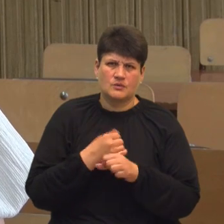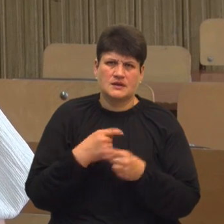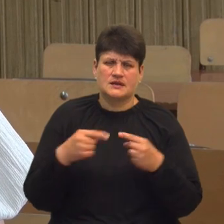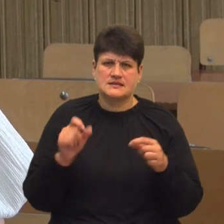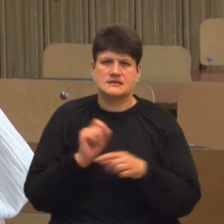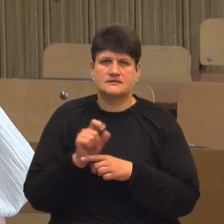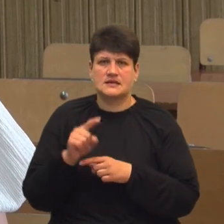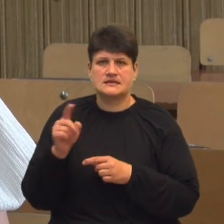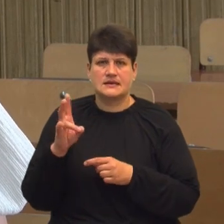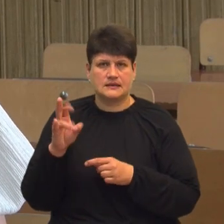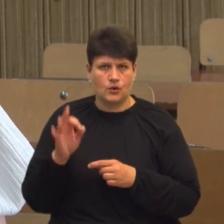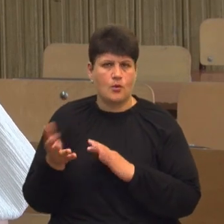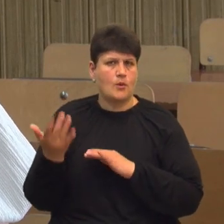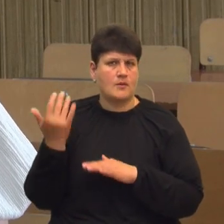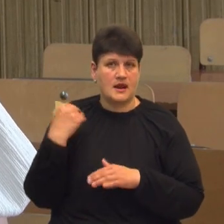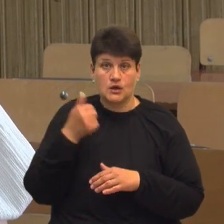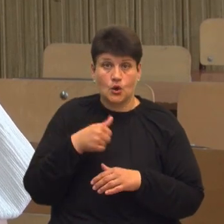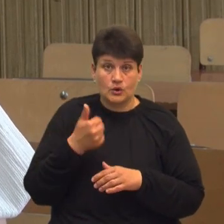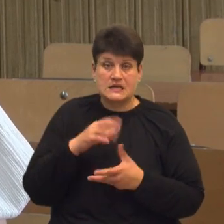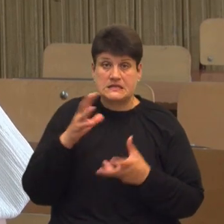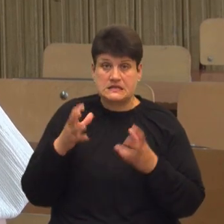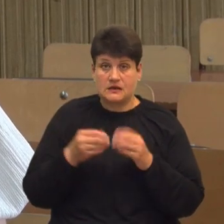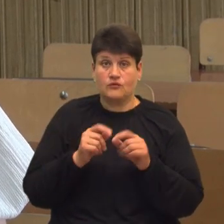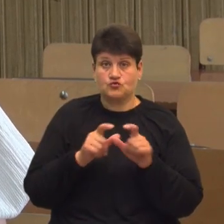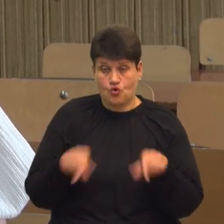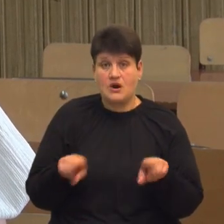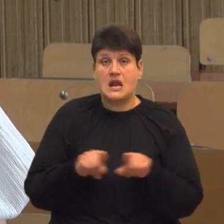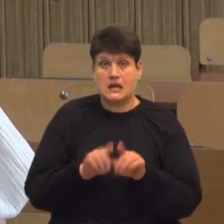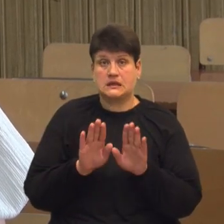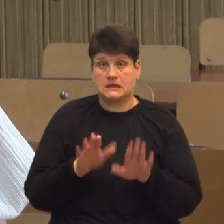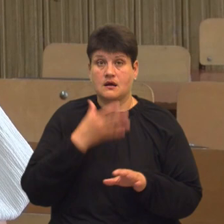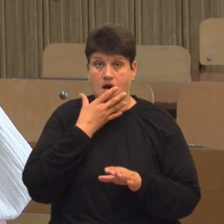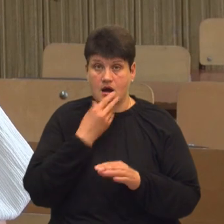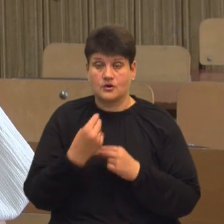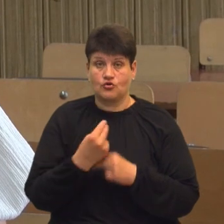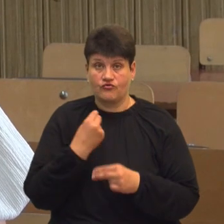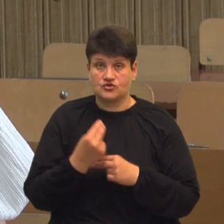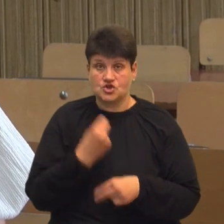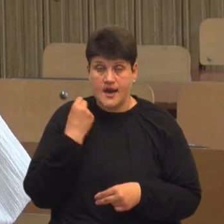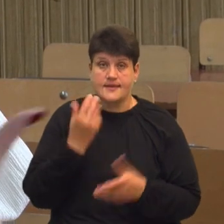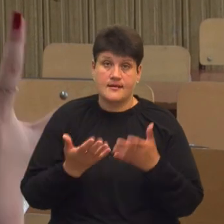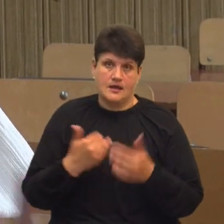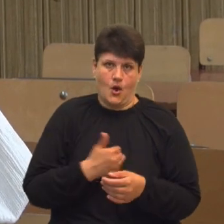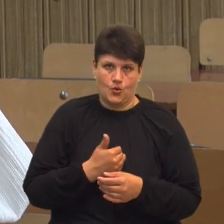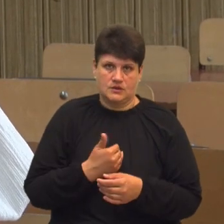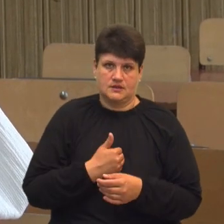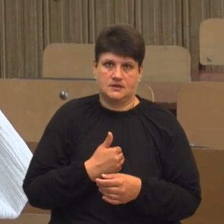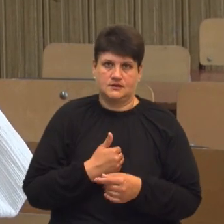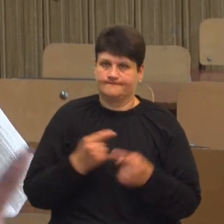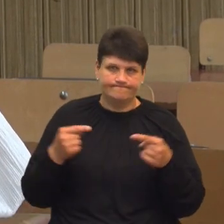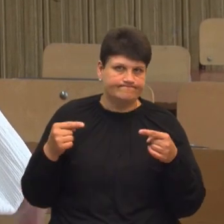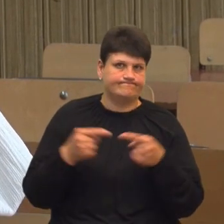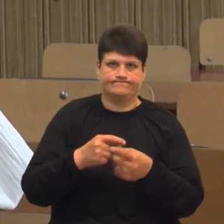ЗНО попередніх років. Ну, загалом, в школі так, в школі гарно вчать, але все ж таки я хотіла, щоб так точно